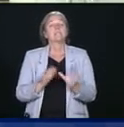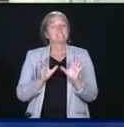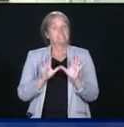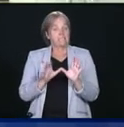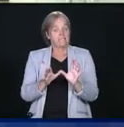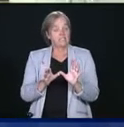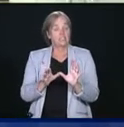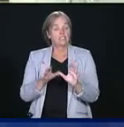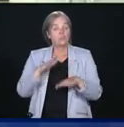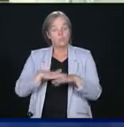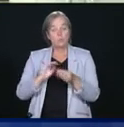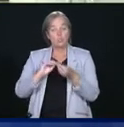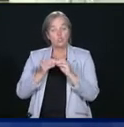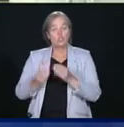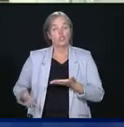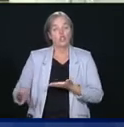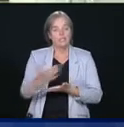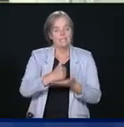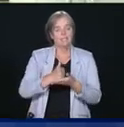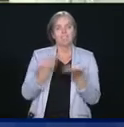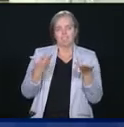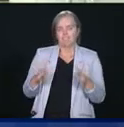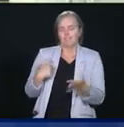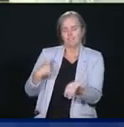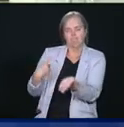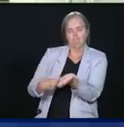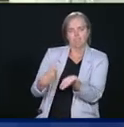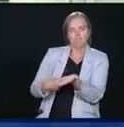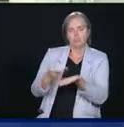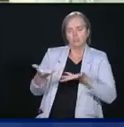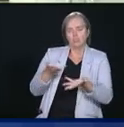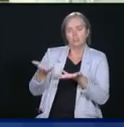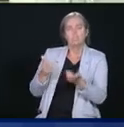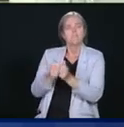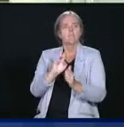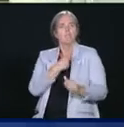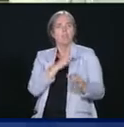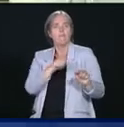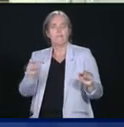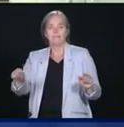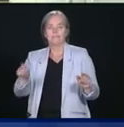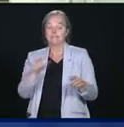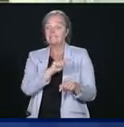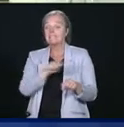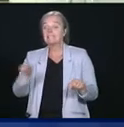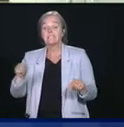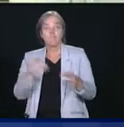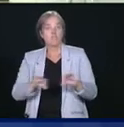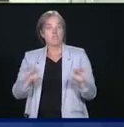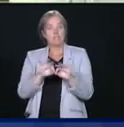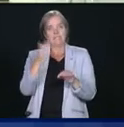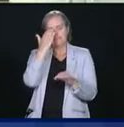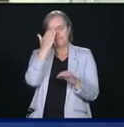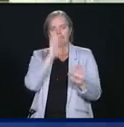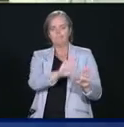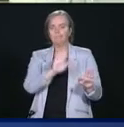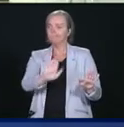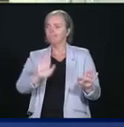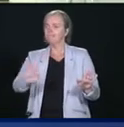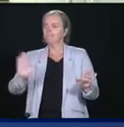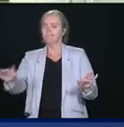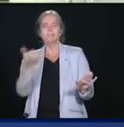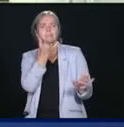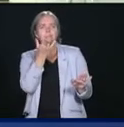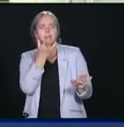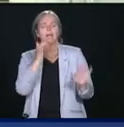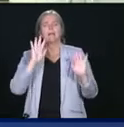discuté avec les provinces. Parce qu'on doit être en mesure de comparer ce qui se passe dans une province par rapport à l'autre et s'assurer qu'on collecte les